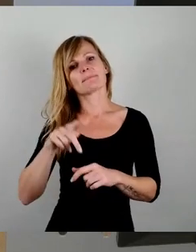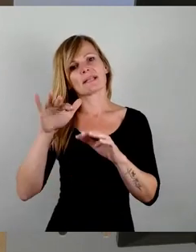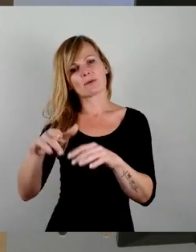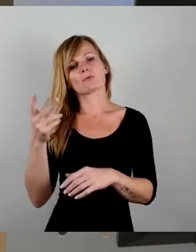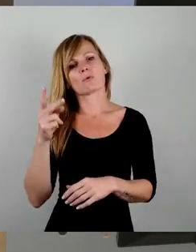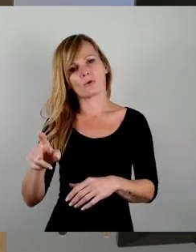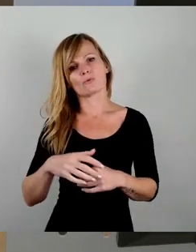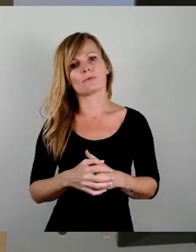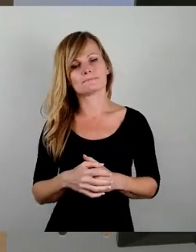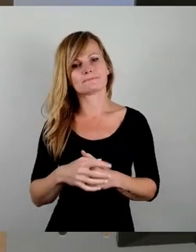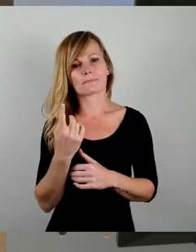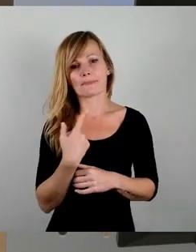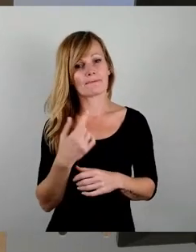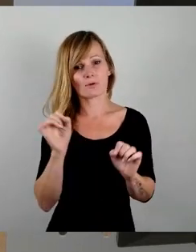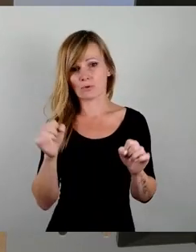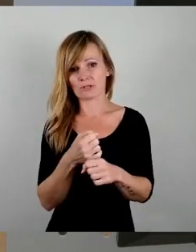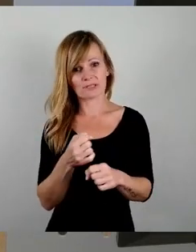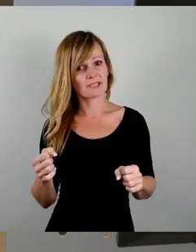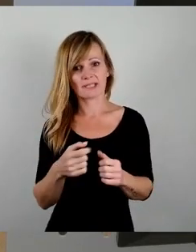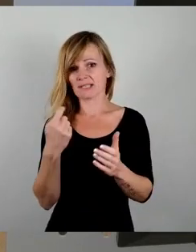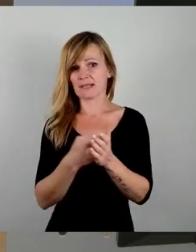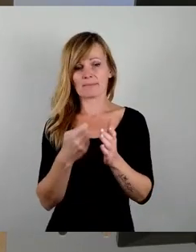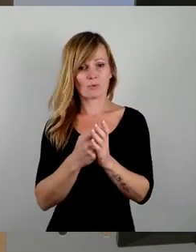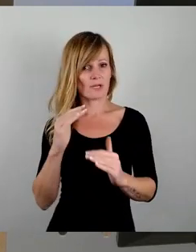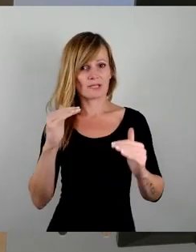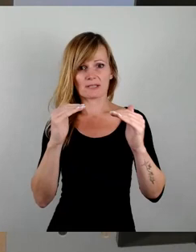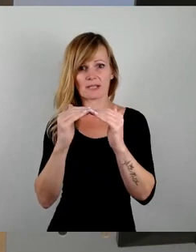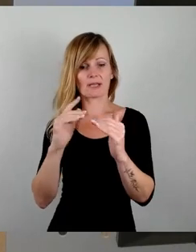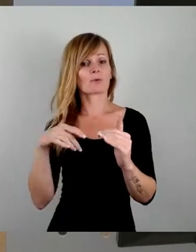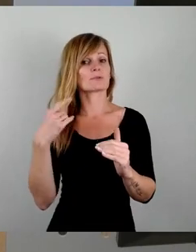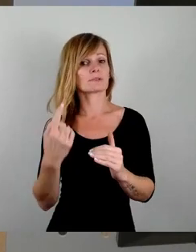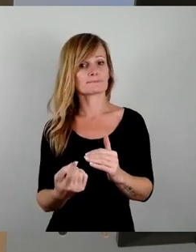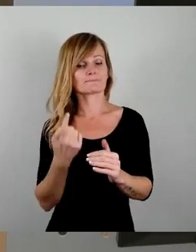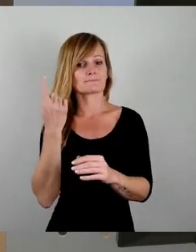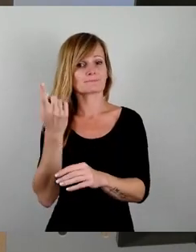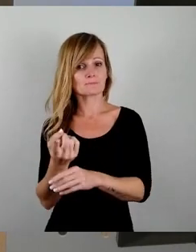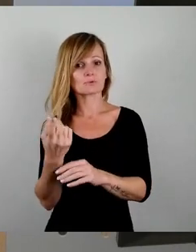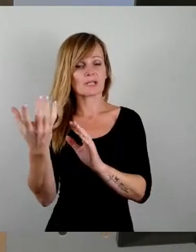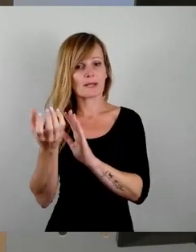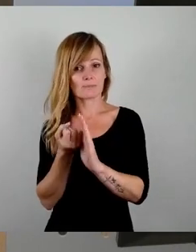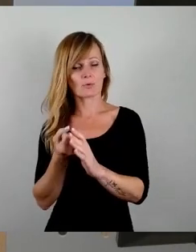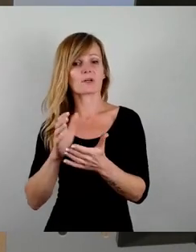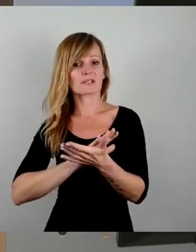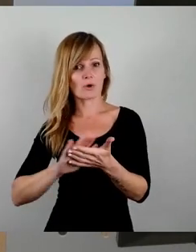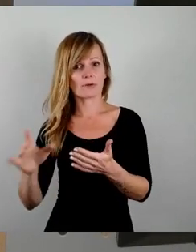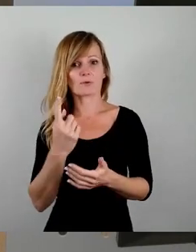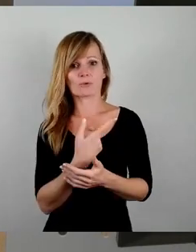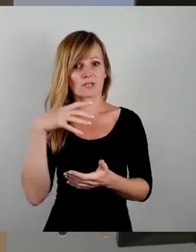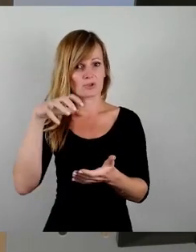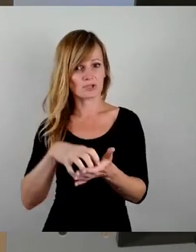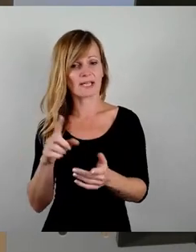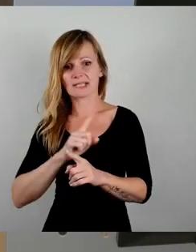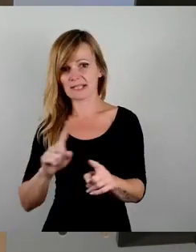Wir könnten die Gebühren nicht decken, was dazu führen würde, dass die Müllabholung und die Sauberkeiten unserer Stadt nicht mehr